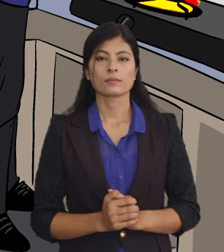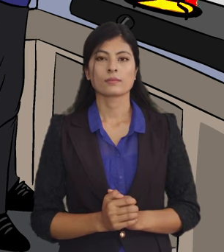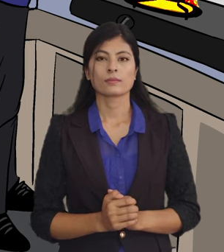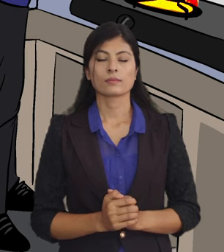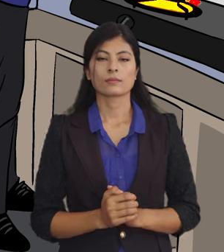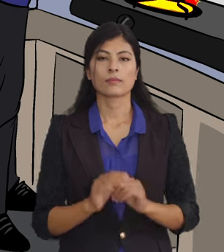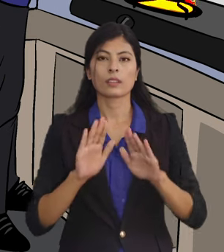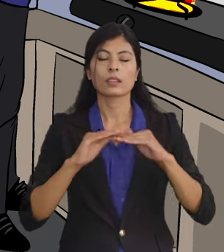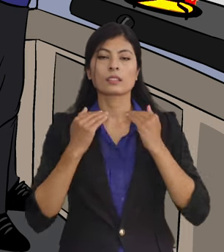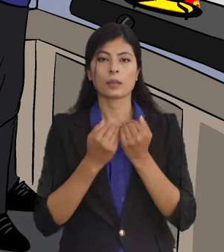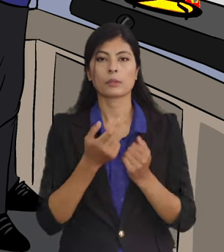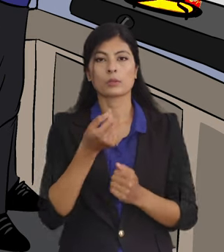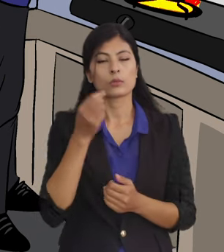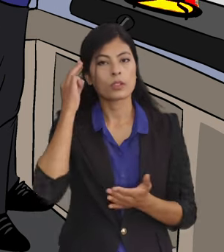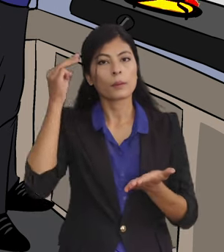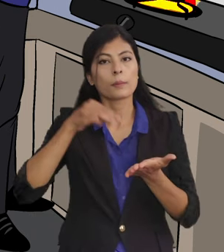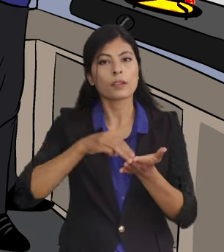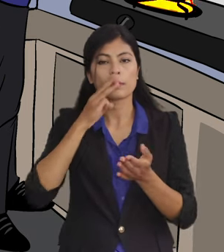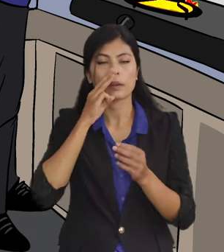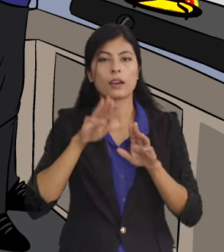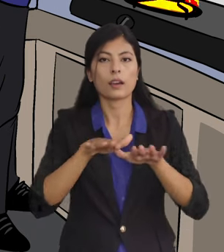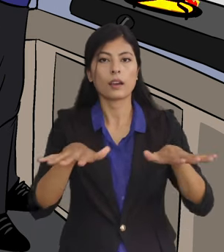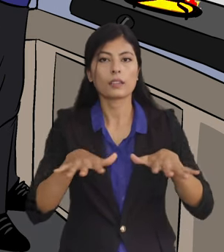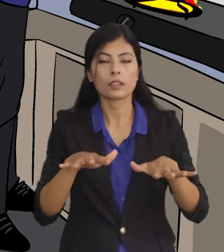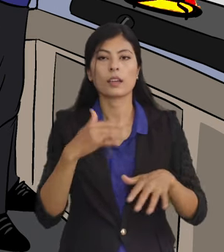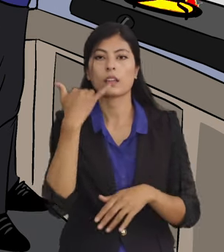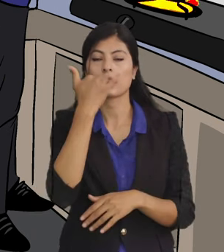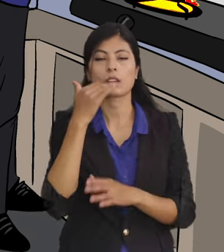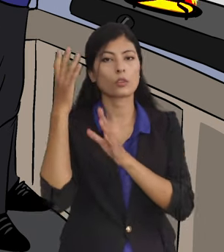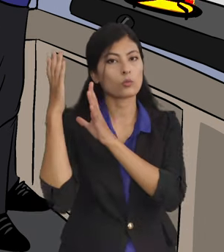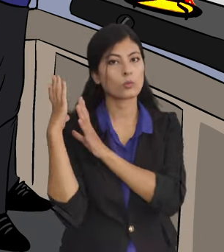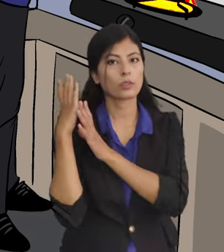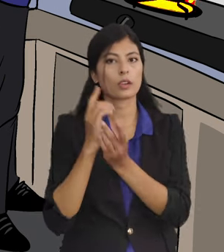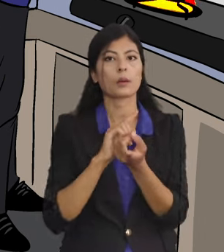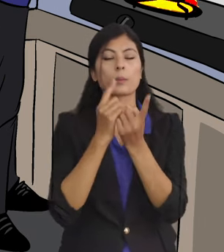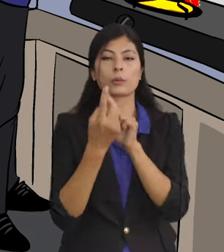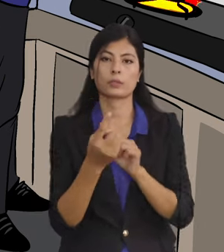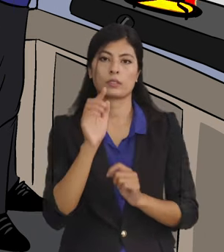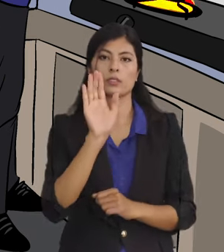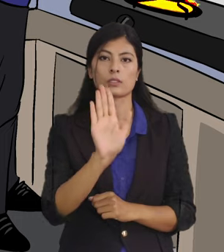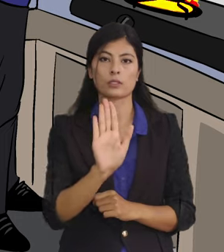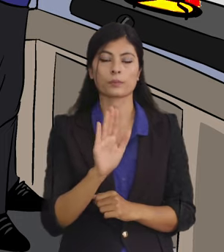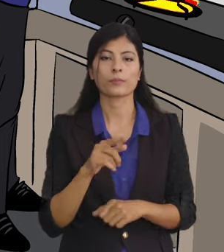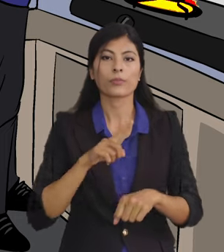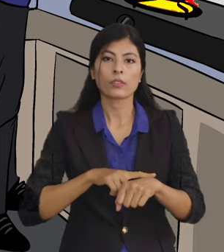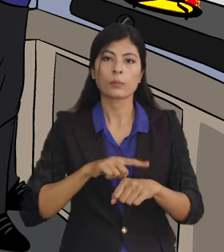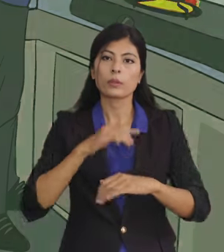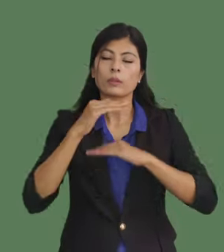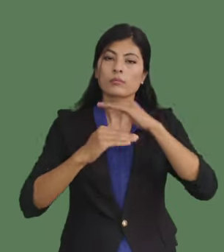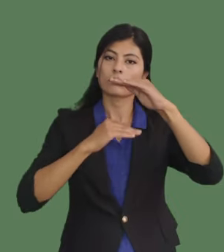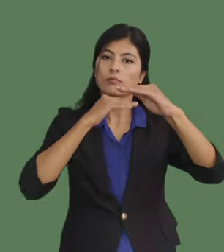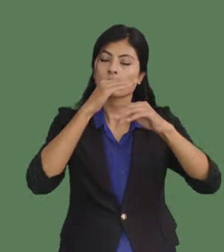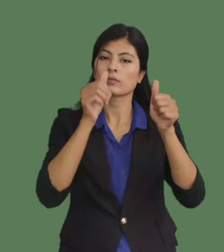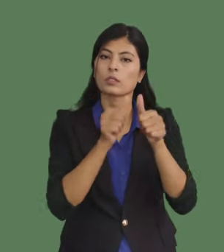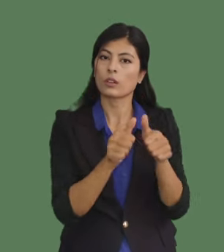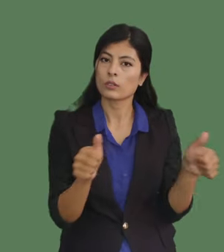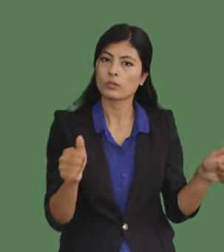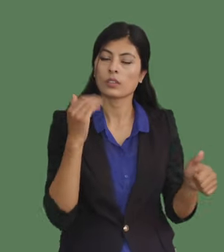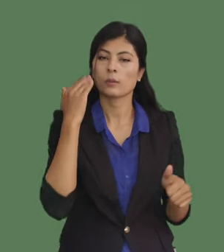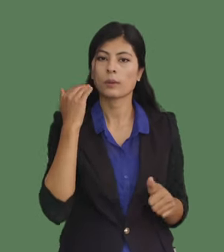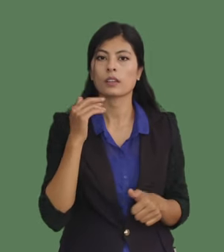सामाजिक मुल्यमा नेतामा आधारित लंगिक भुमिका परिवर्तनिय छ। समय को बिकास्ट्रम संगई